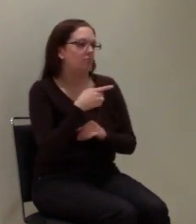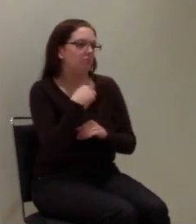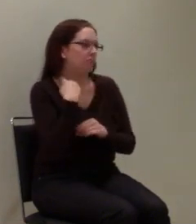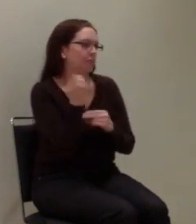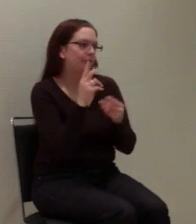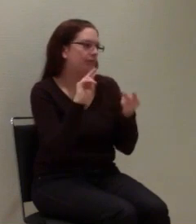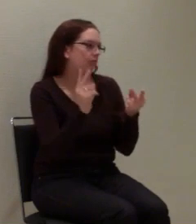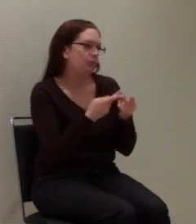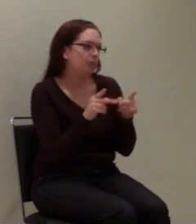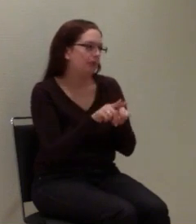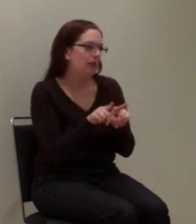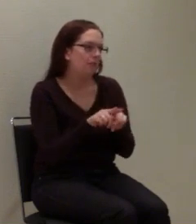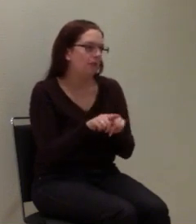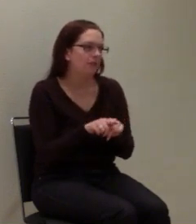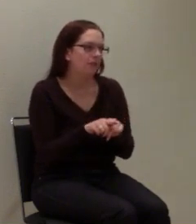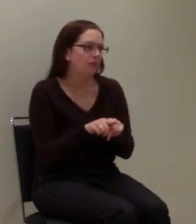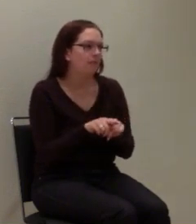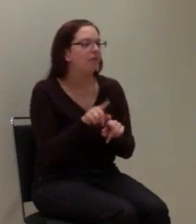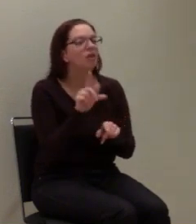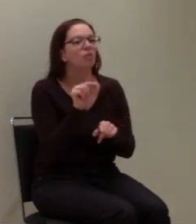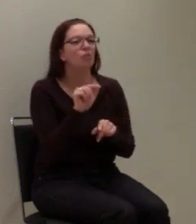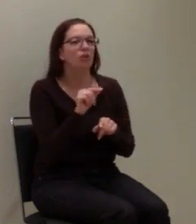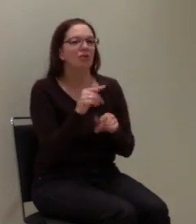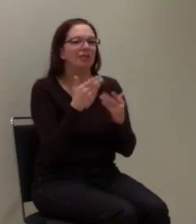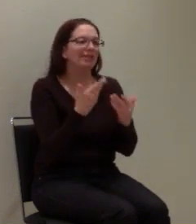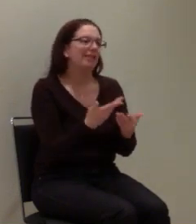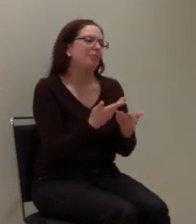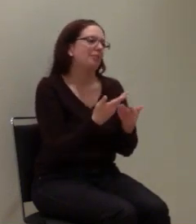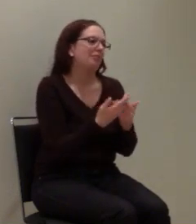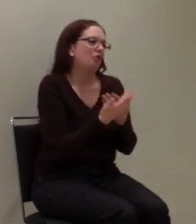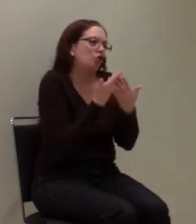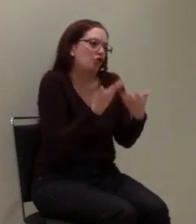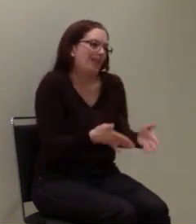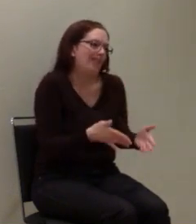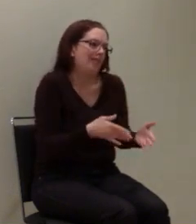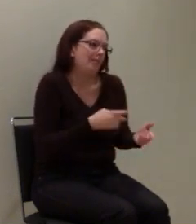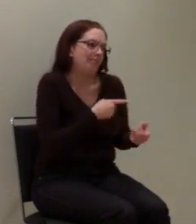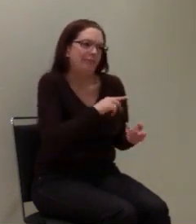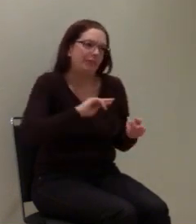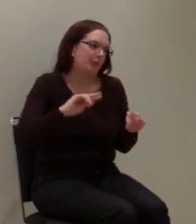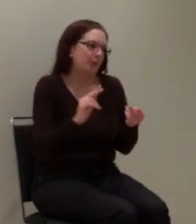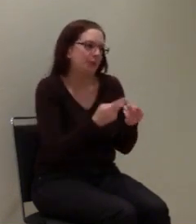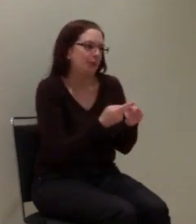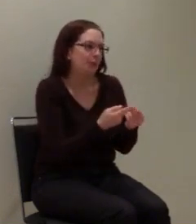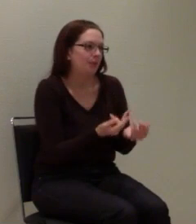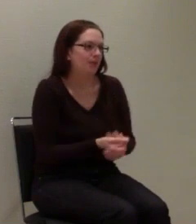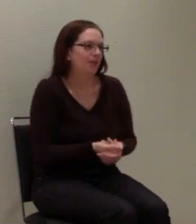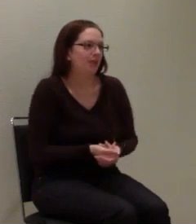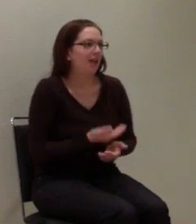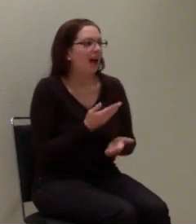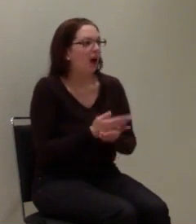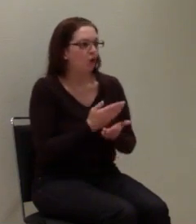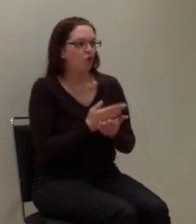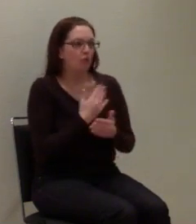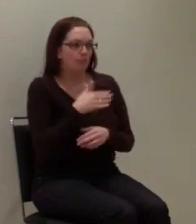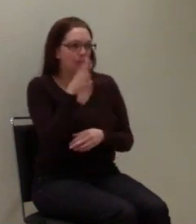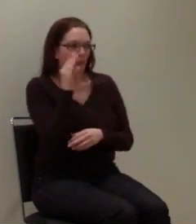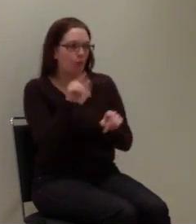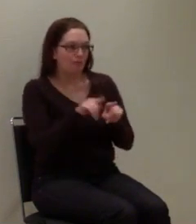Und das hat eben genau die gleichen Schwächen, wie alle anderen Messaging-Systeme. Ich habe die Ankündigung auch gehört,